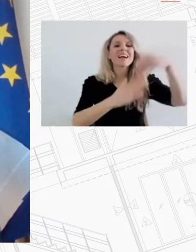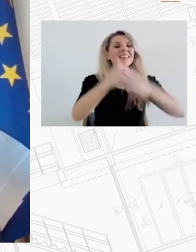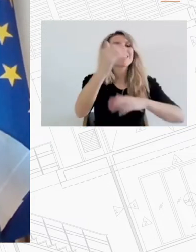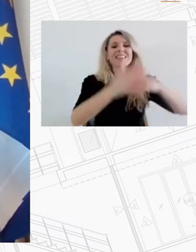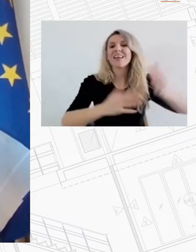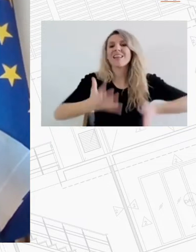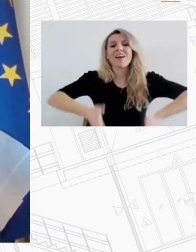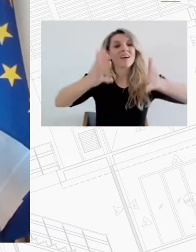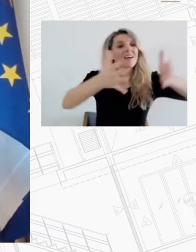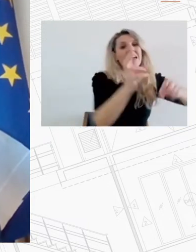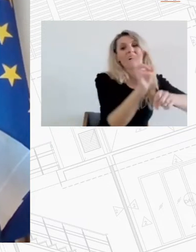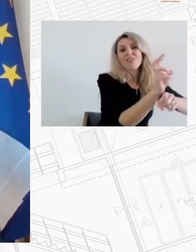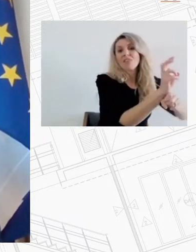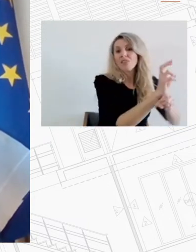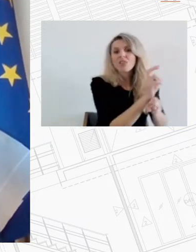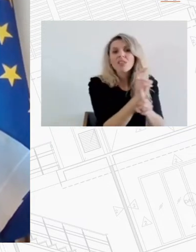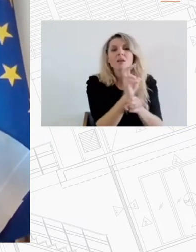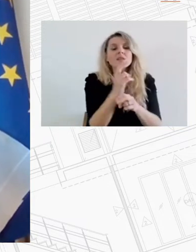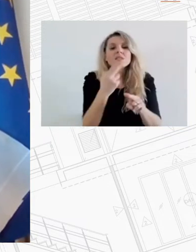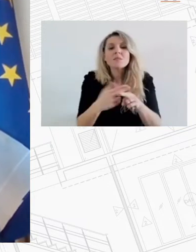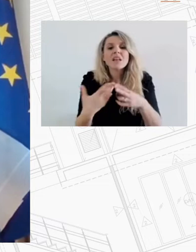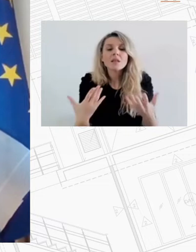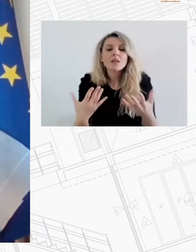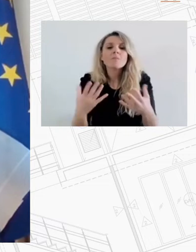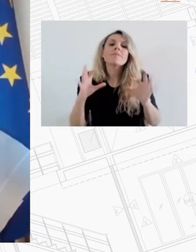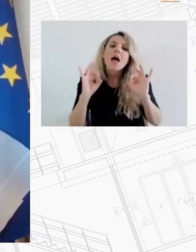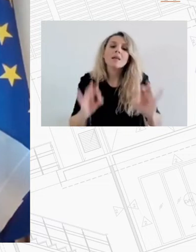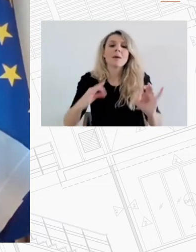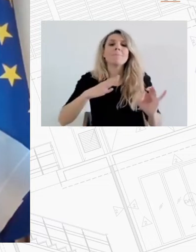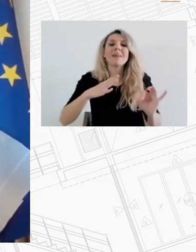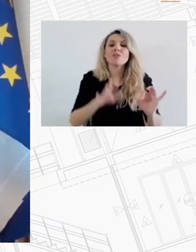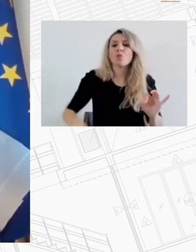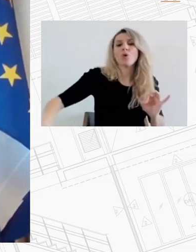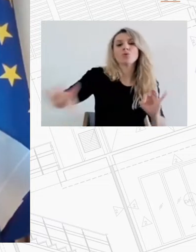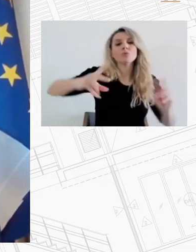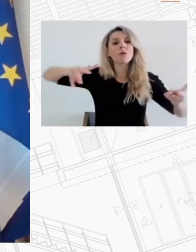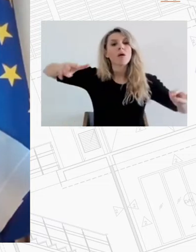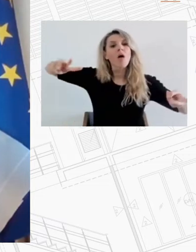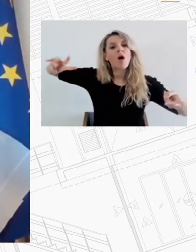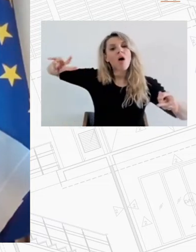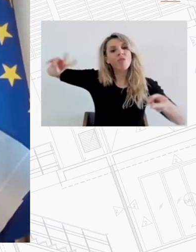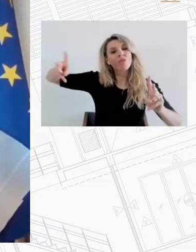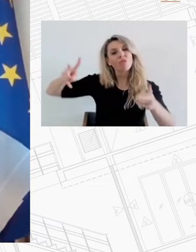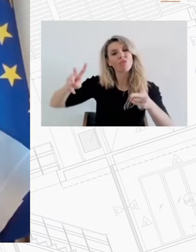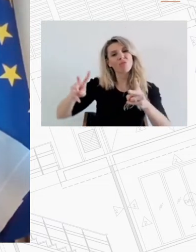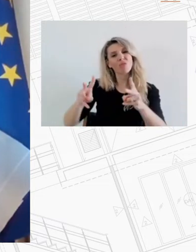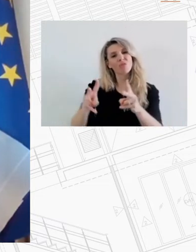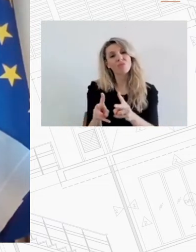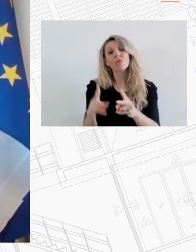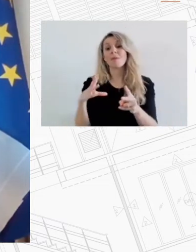πληθυσμιακή συρρήκνωση με ό,τι αυτό έχει ως επακόλουθο κυρίως το μαρασμό